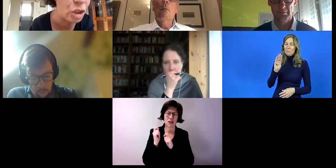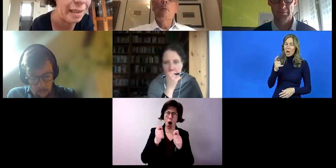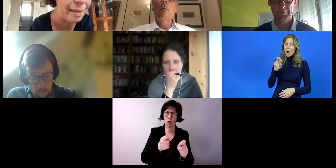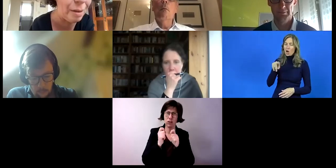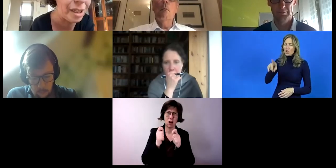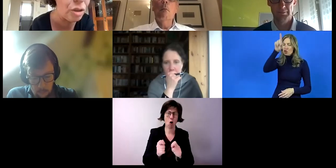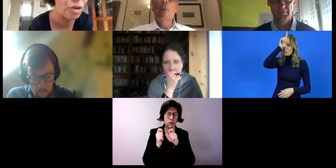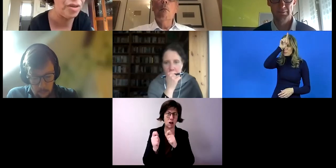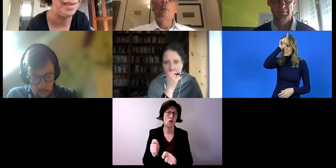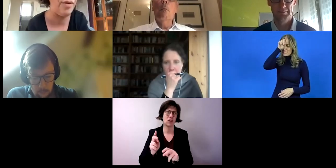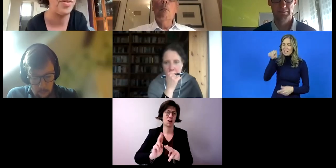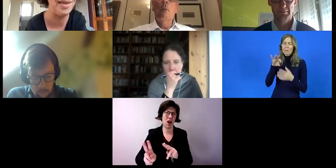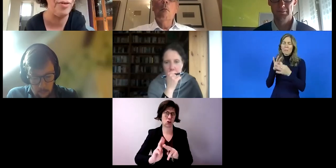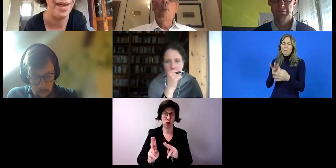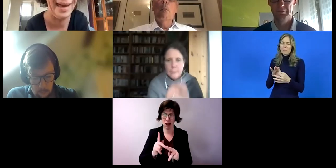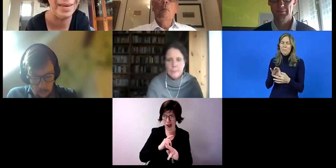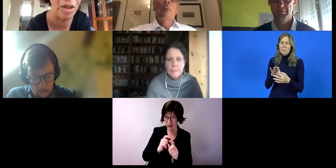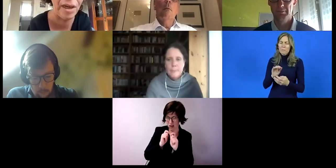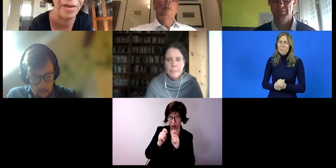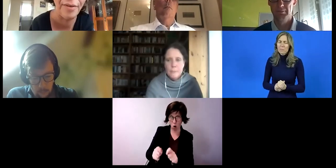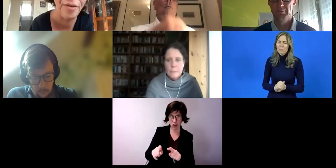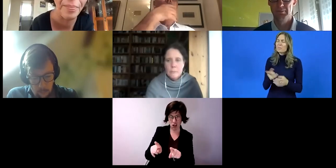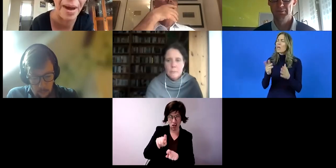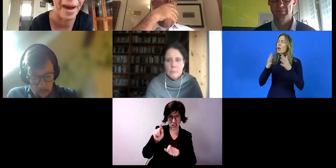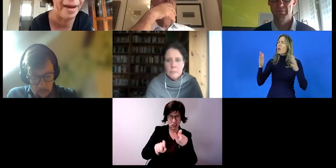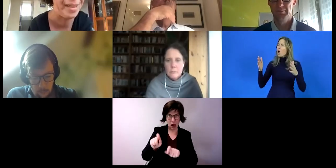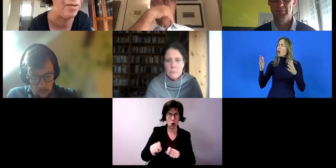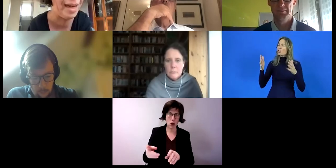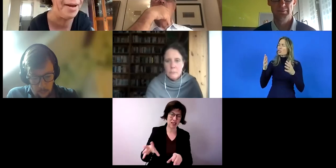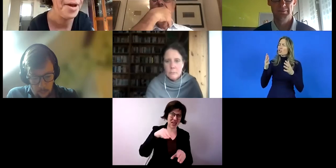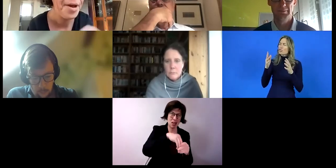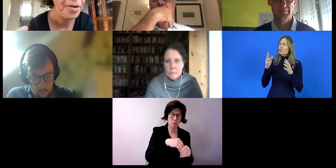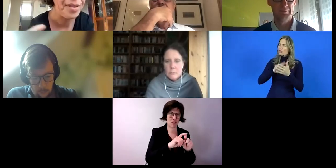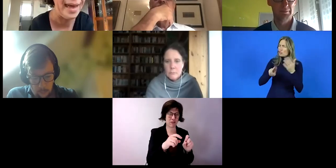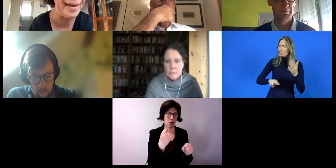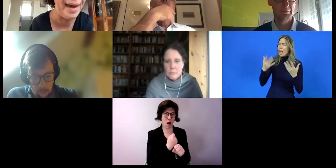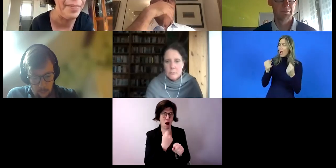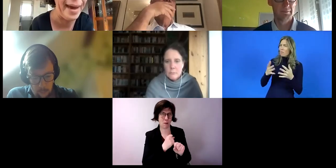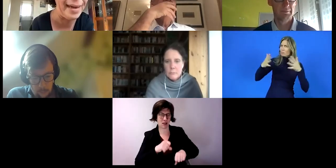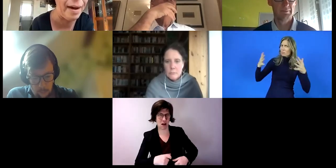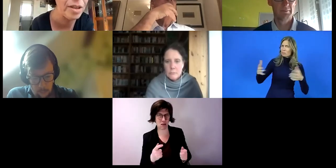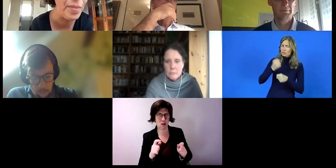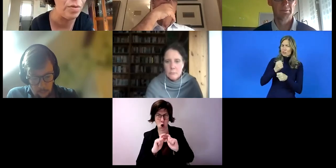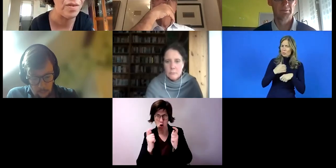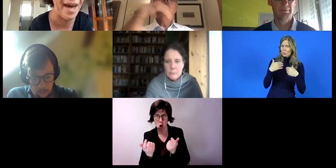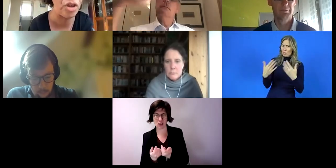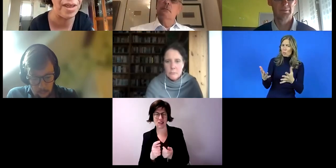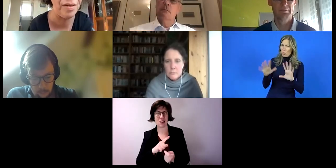Werkstätten. Theoretisch können diese Aufträge von den gleichen Menschen auch in den Firmen abgearbeitet werden. Konzerne haben eigene